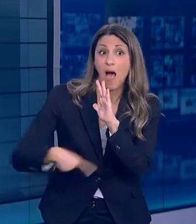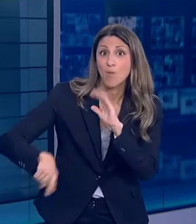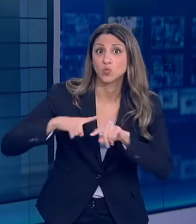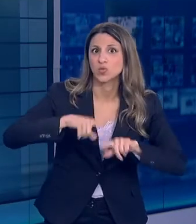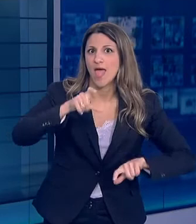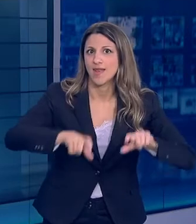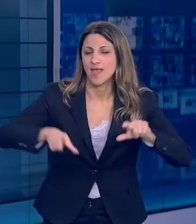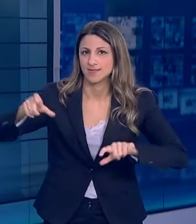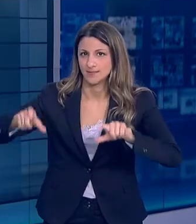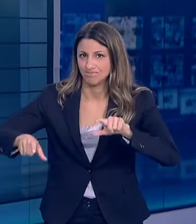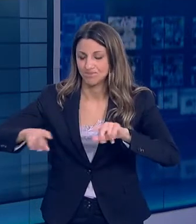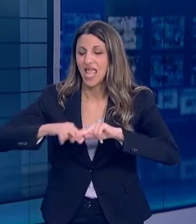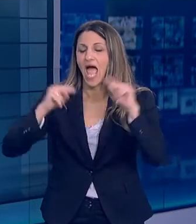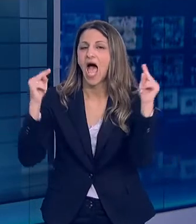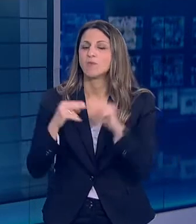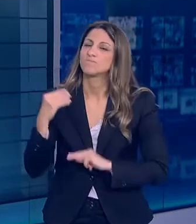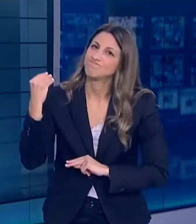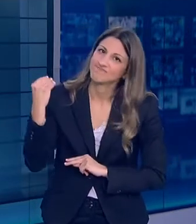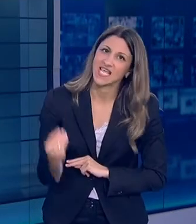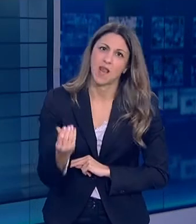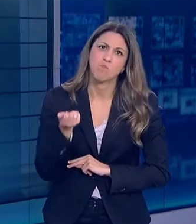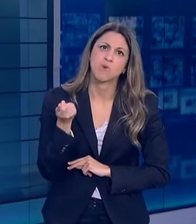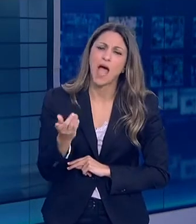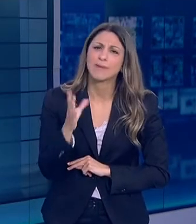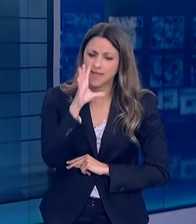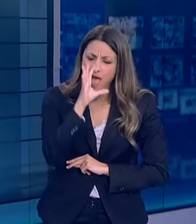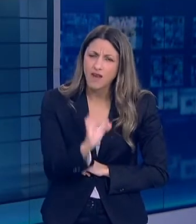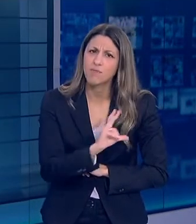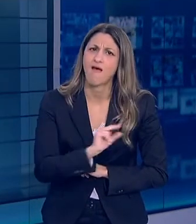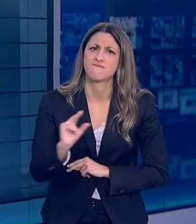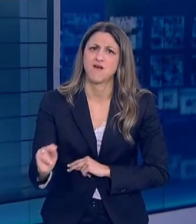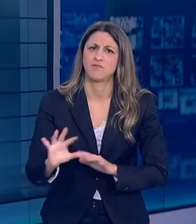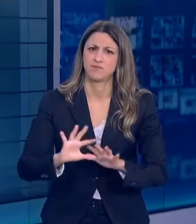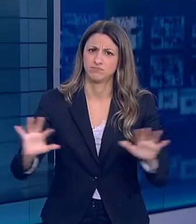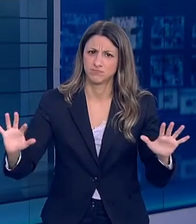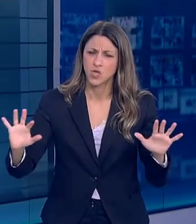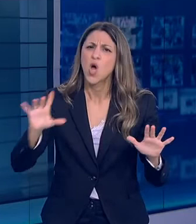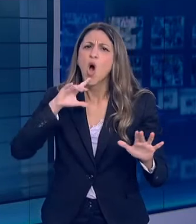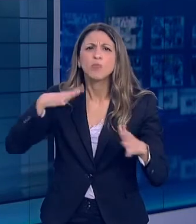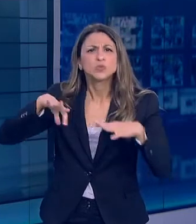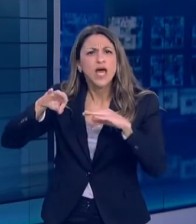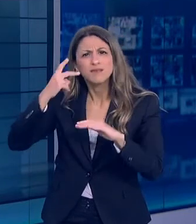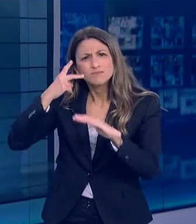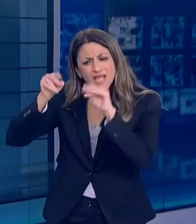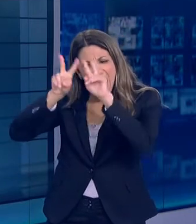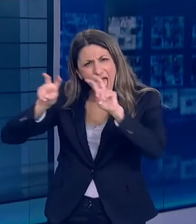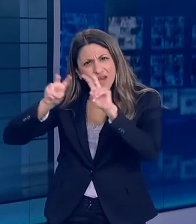Τα αποτελέσματα φαίνεται πως είναι κοντά στους πραγματικούς αριθμούς με τα έως τώρα δεδομένα από αρχικές μελέτες αντισωμάτων